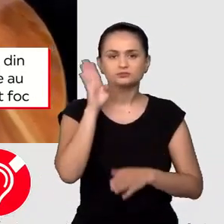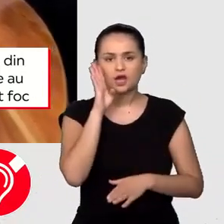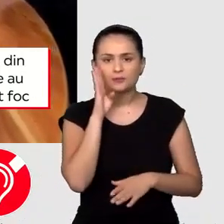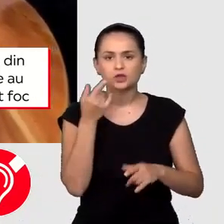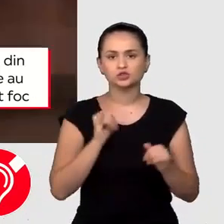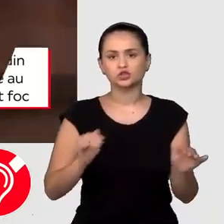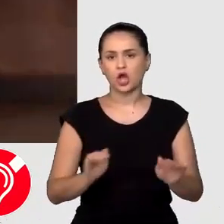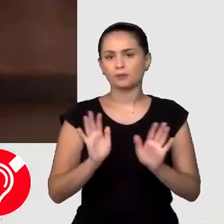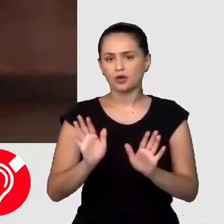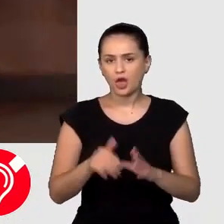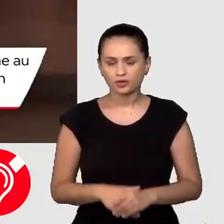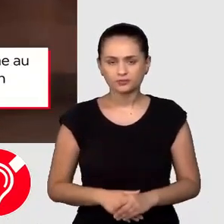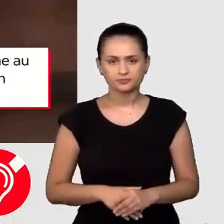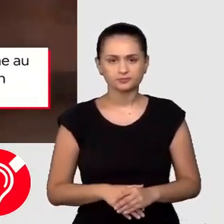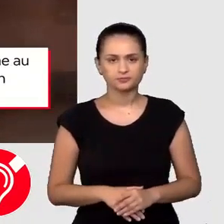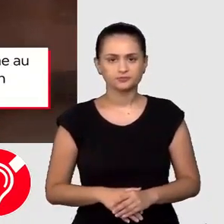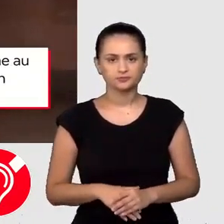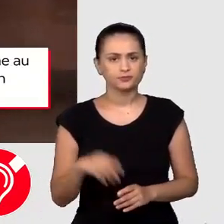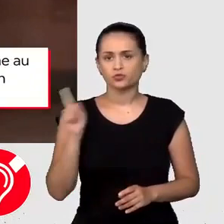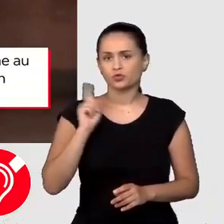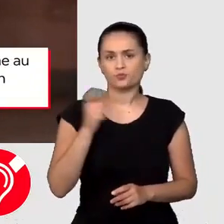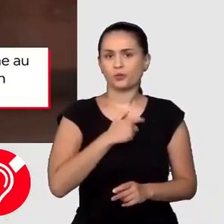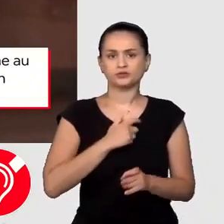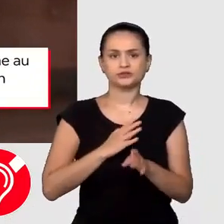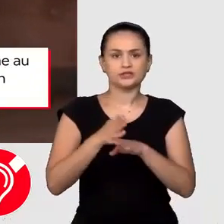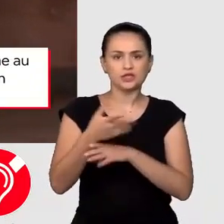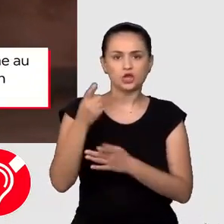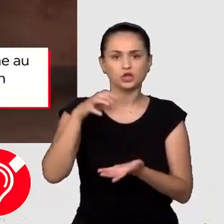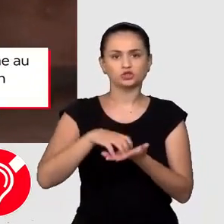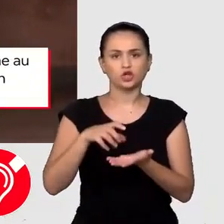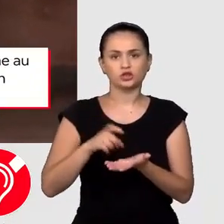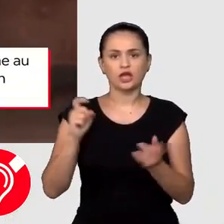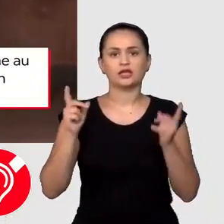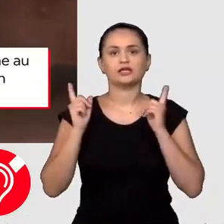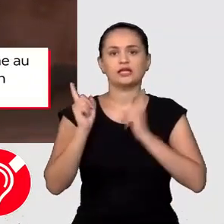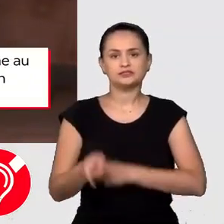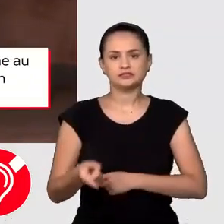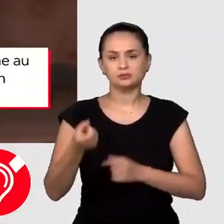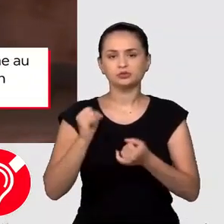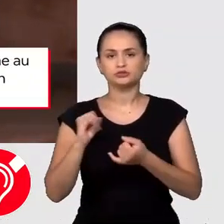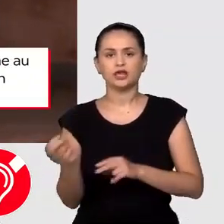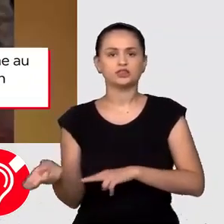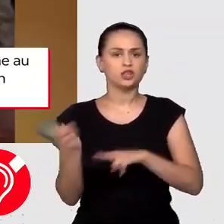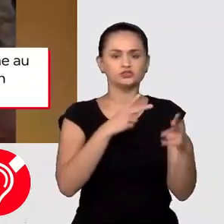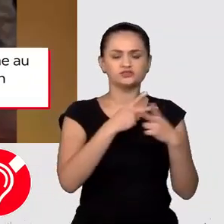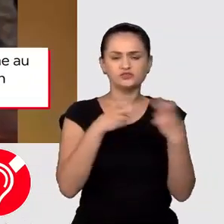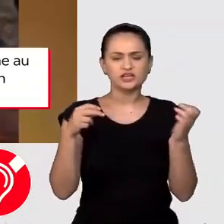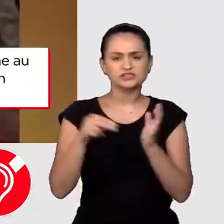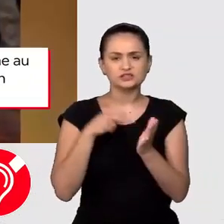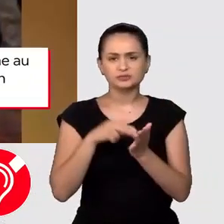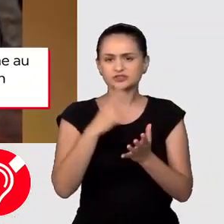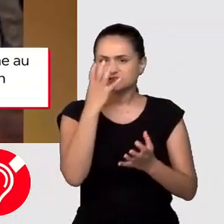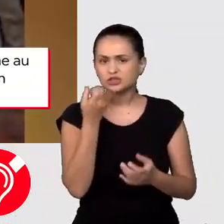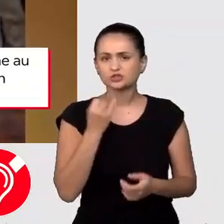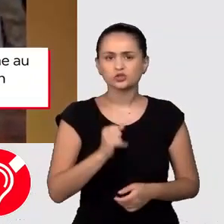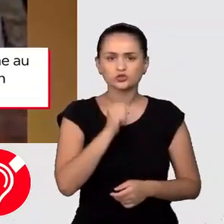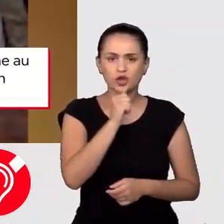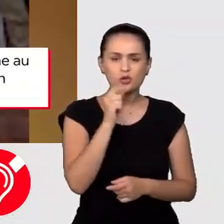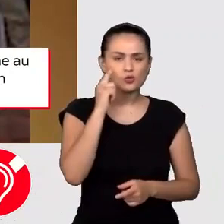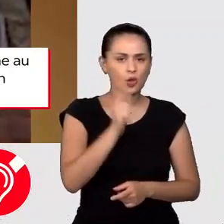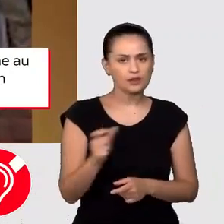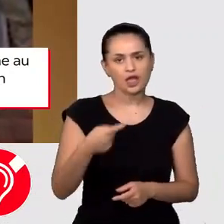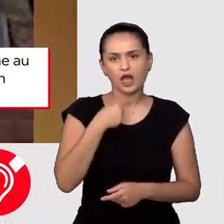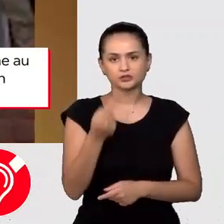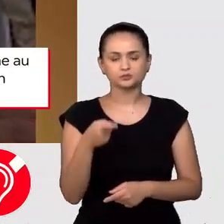după ce a făcut cunoștință cu atât de mulți refugiați, mame și copii. Nu poți intra într-o zonă de război și să te